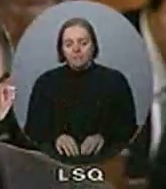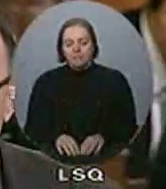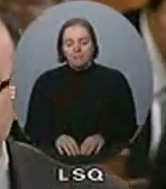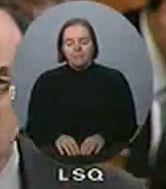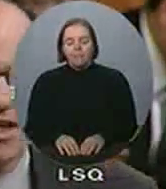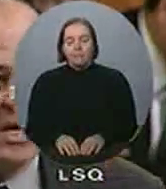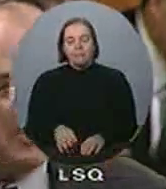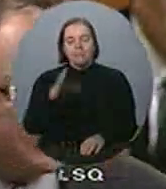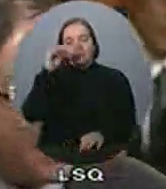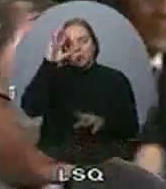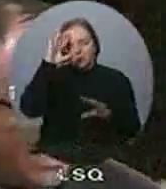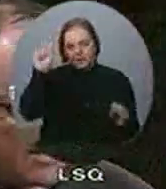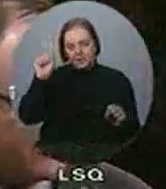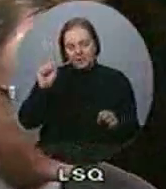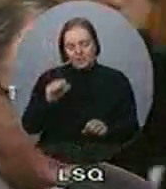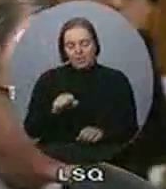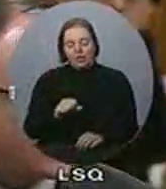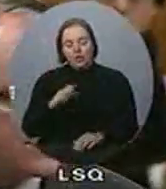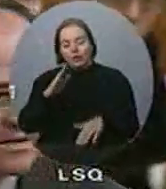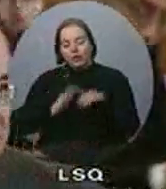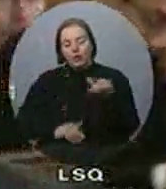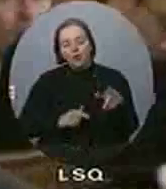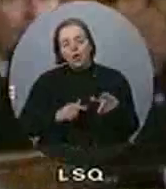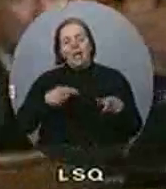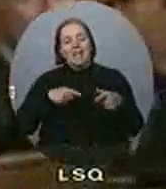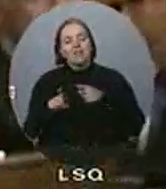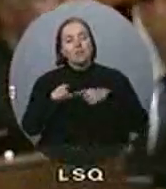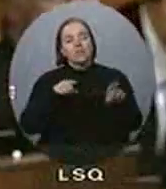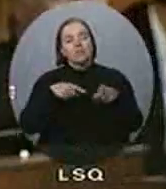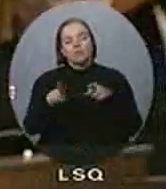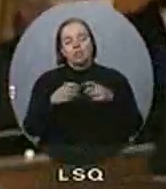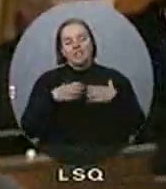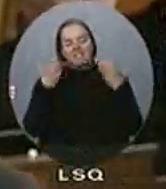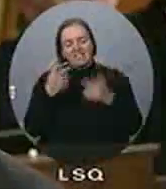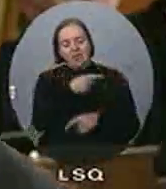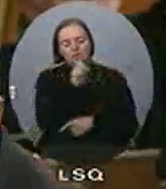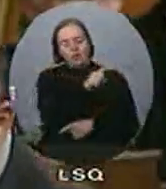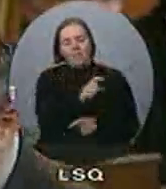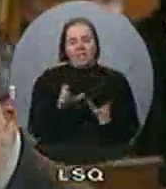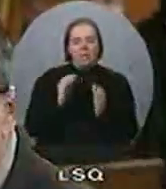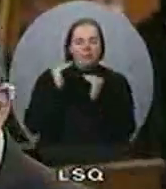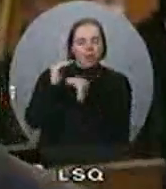Monsieur le Président, plutôt que de crier des insultes, peut-être qu devraient défendre les Canadiens.